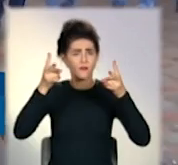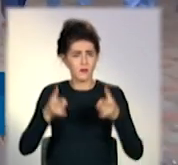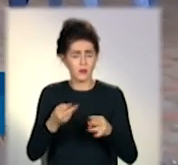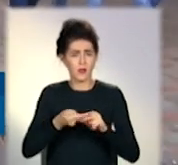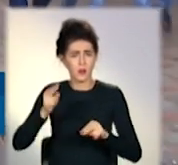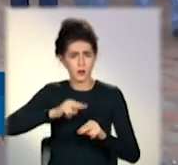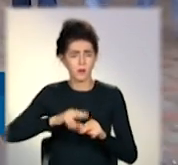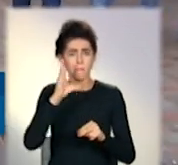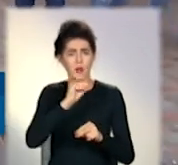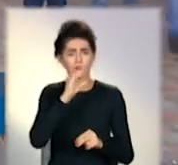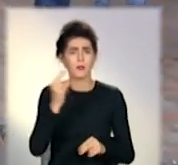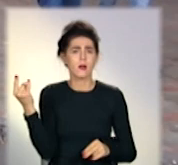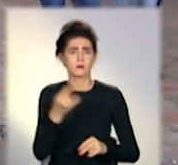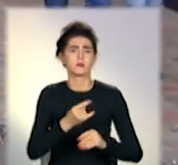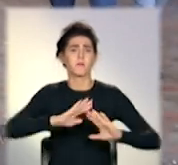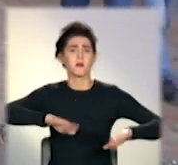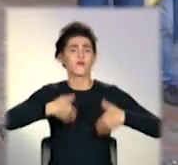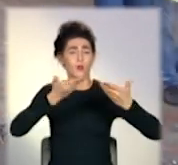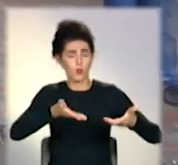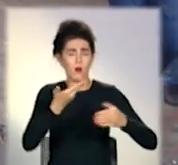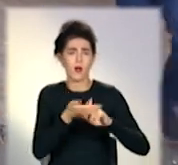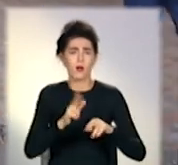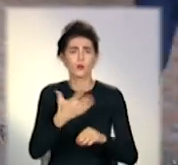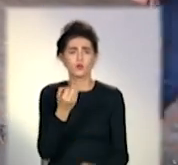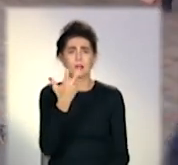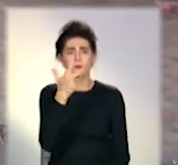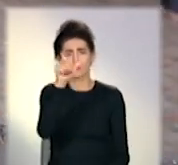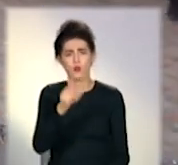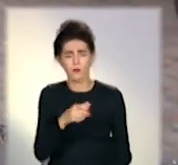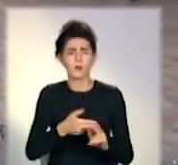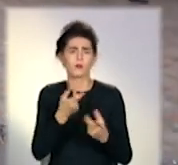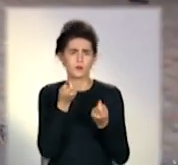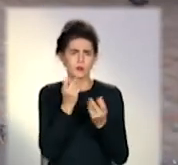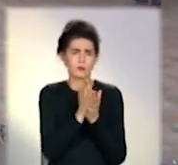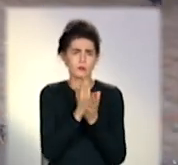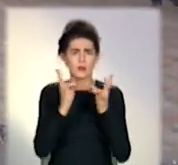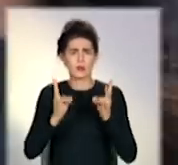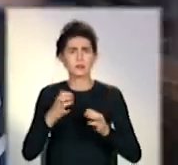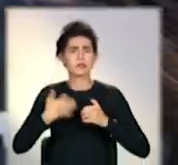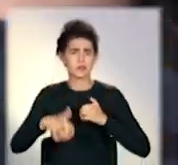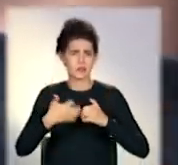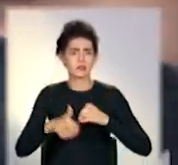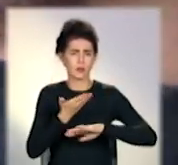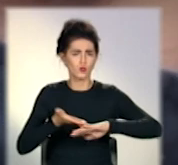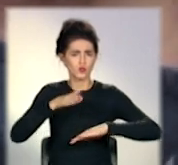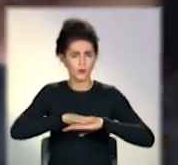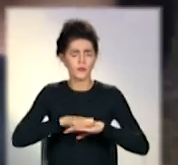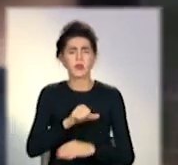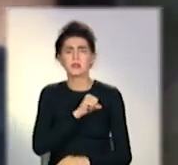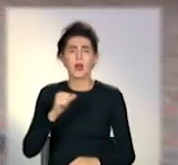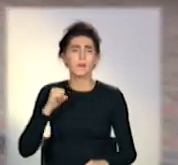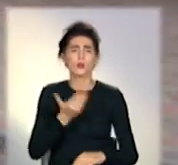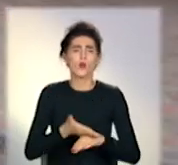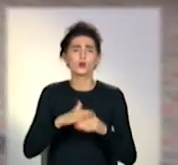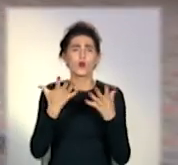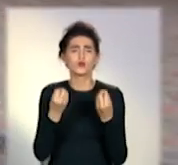маршрутне таксі перекинулося. Троє його пасажирів отримали тілесні ушкодження різного ступеню тяжкості. Ступінь тяжкості буде